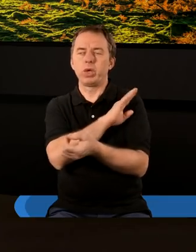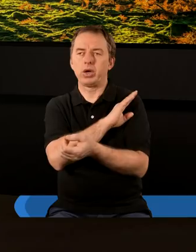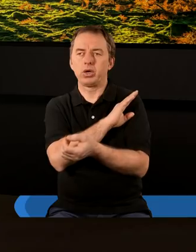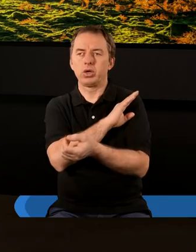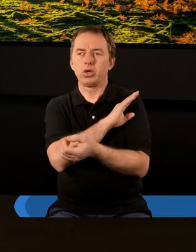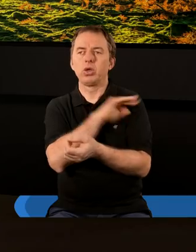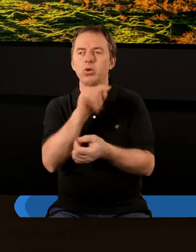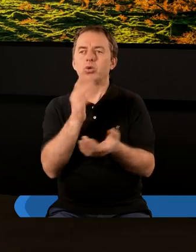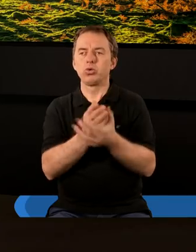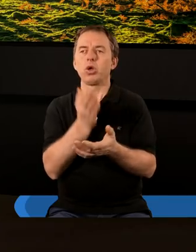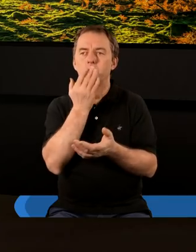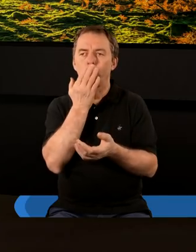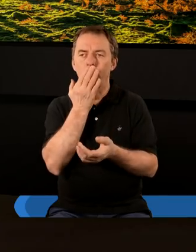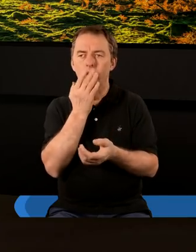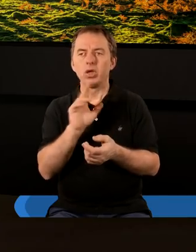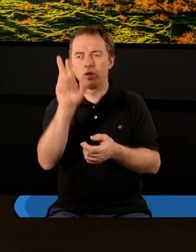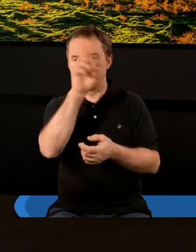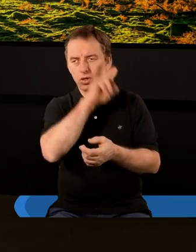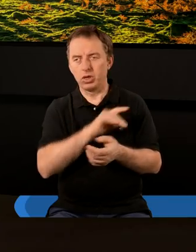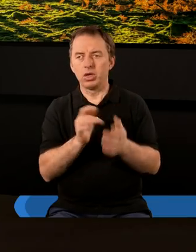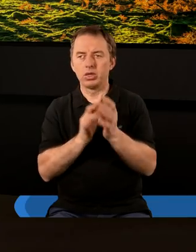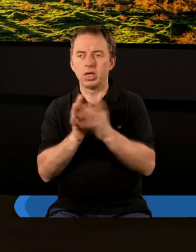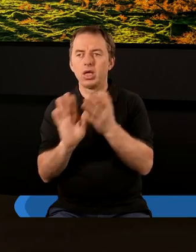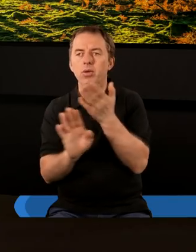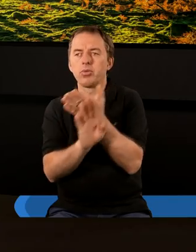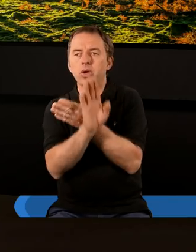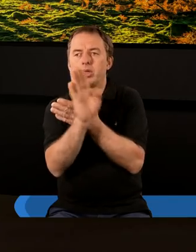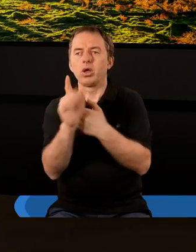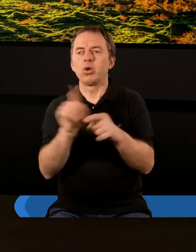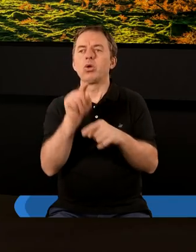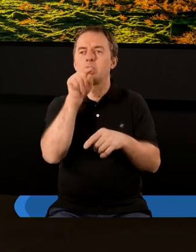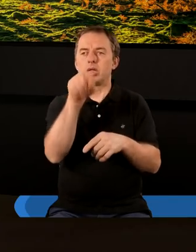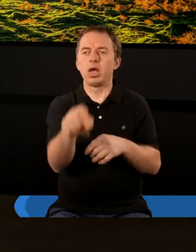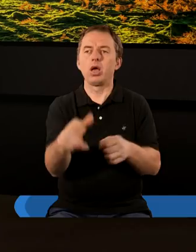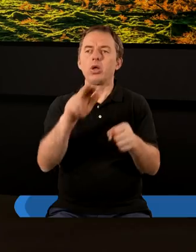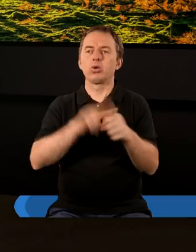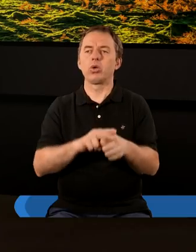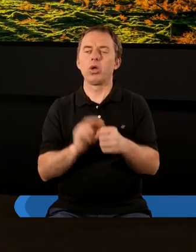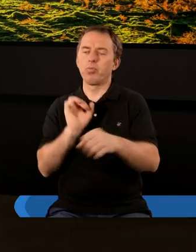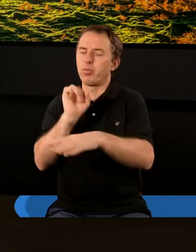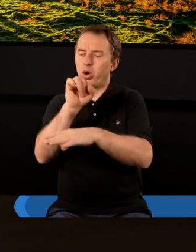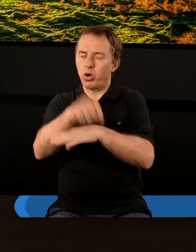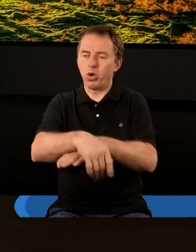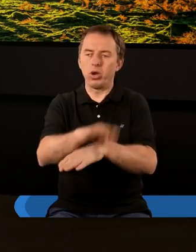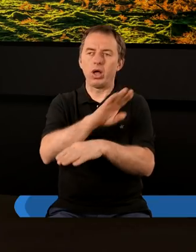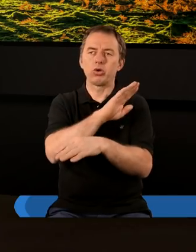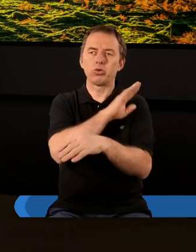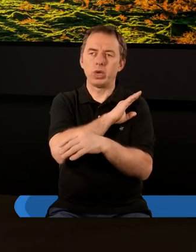śmierci. O tym już mówiliśmy. I rzeczywiście Pan Jezus przedstawia się również jako ten, który pokonał